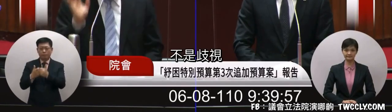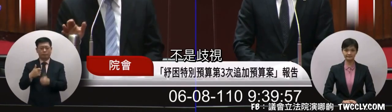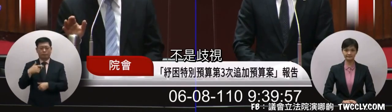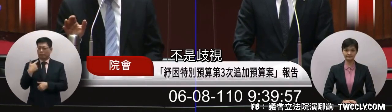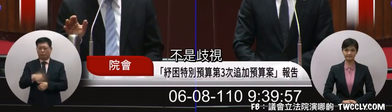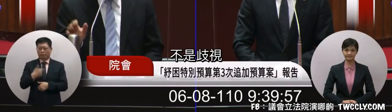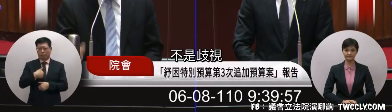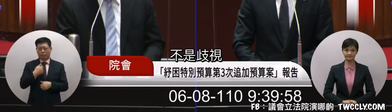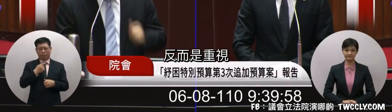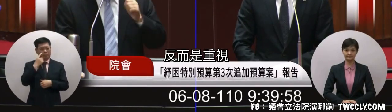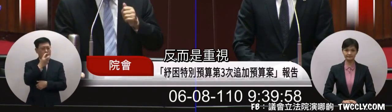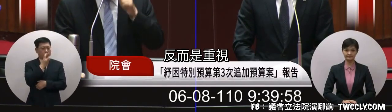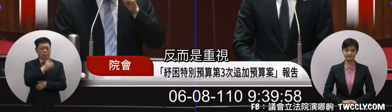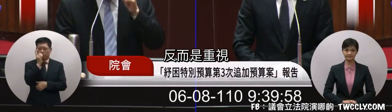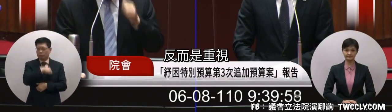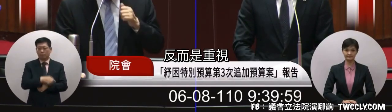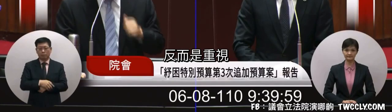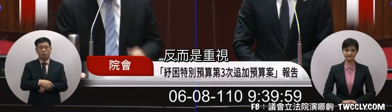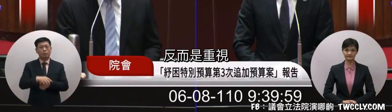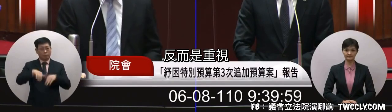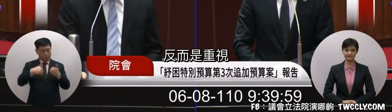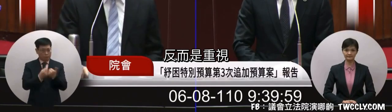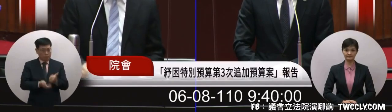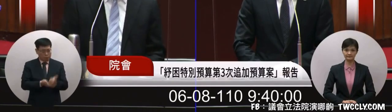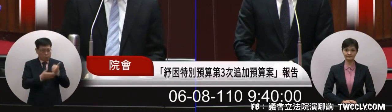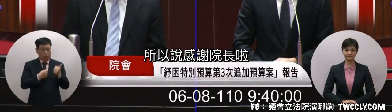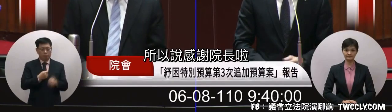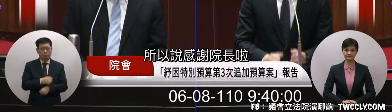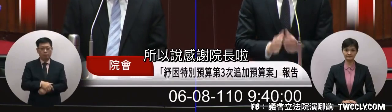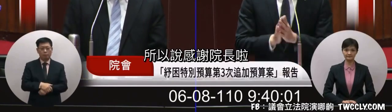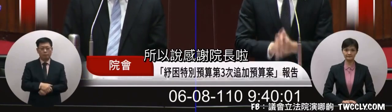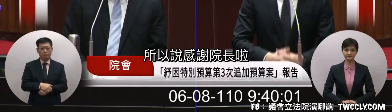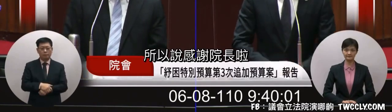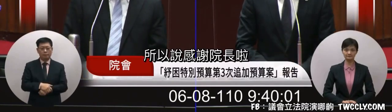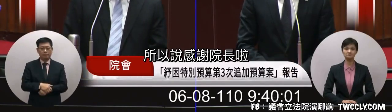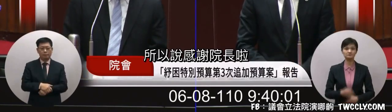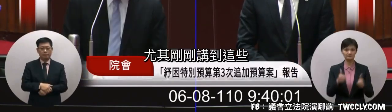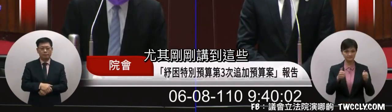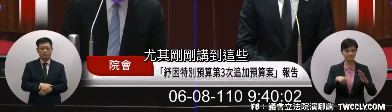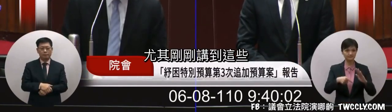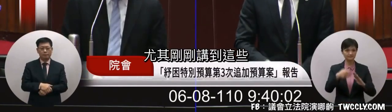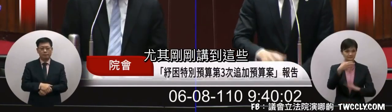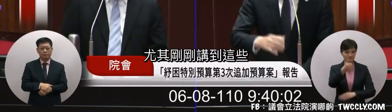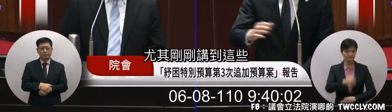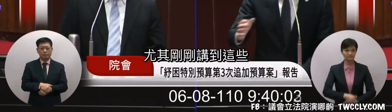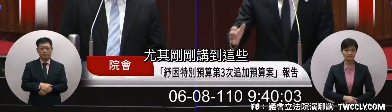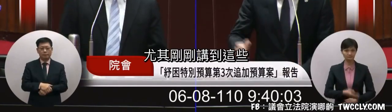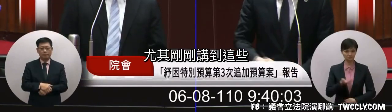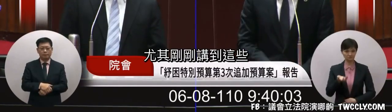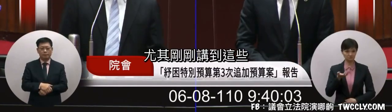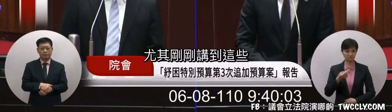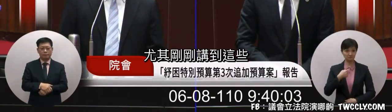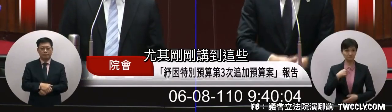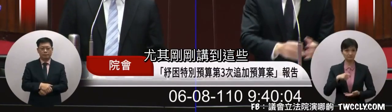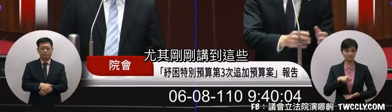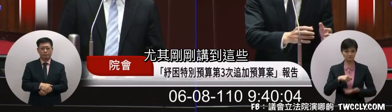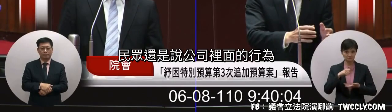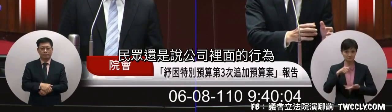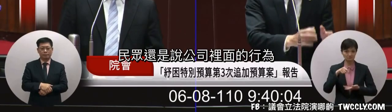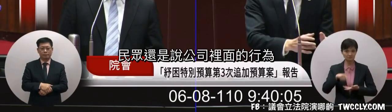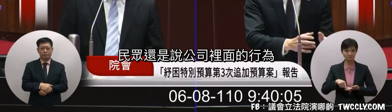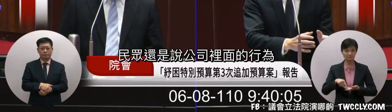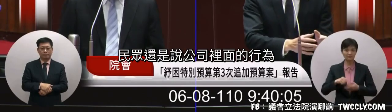去世但就是中世所以我們感謝議長尤其剛才我們說到這些一些